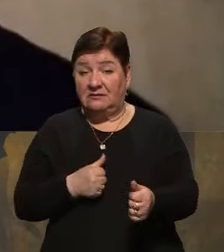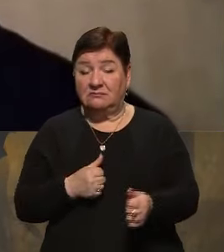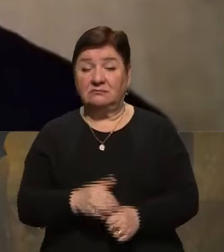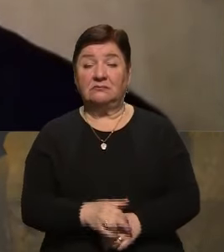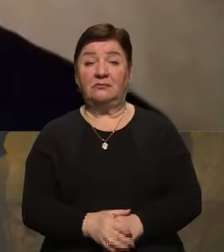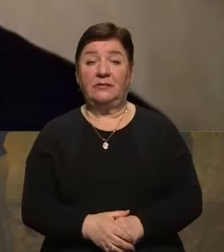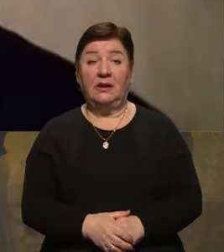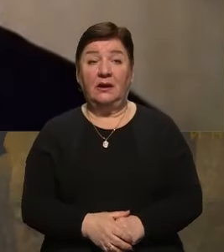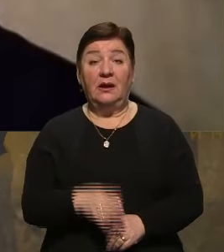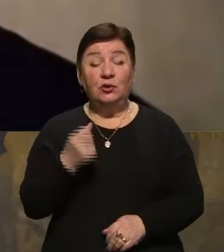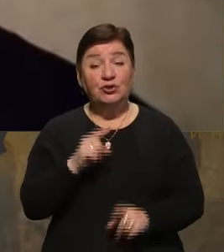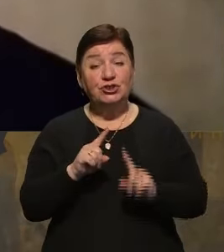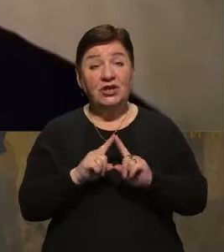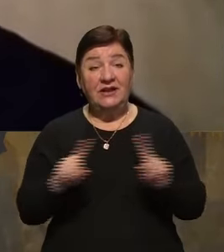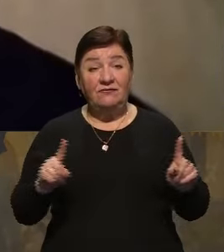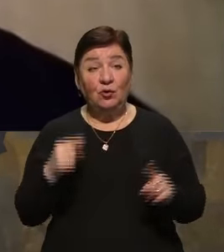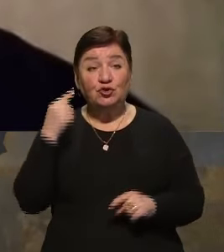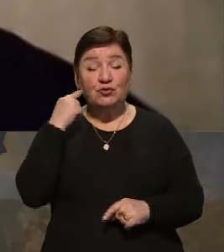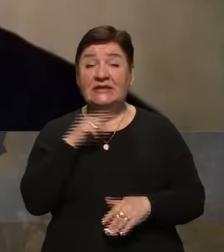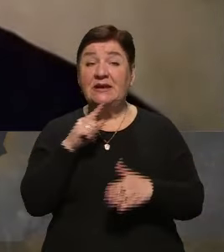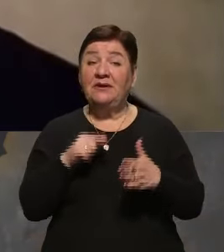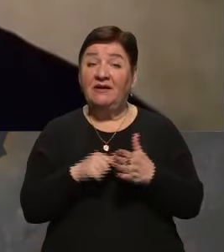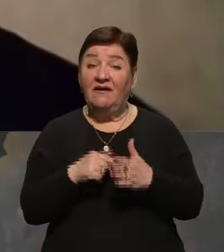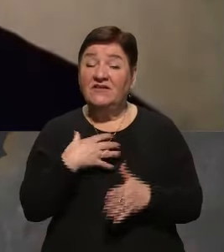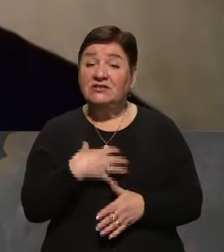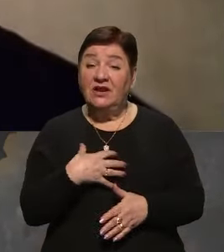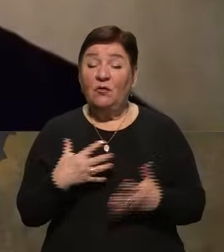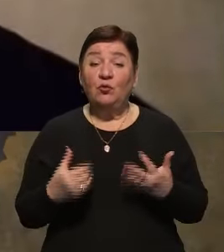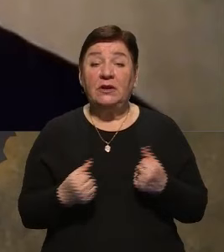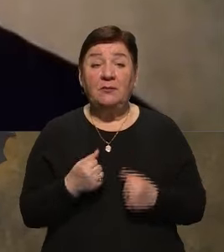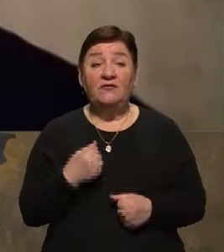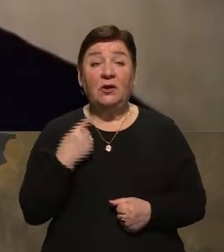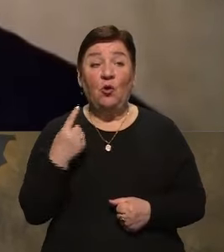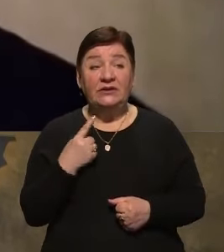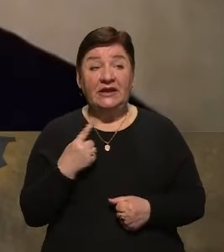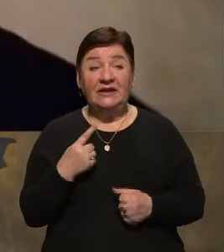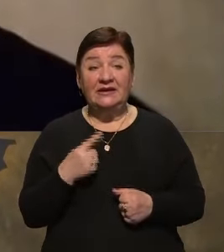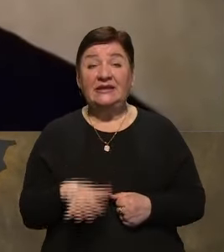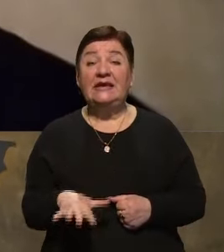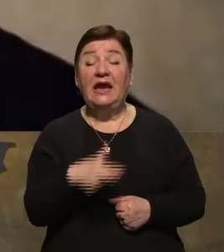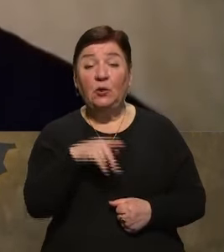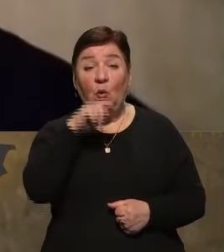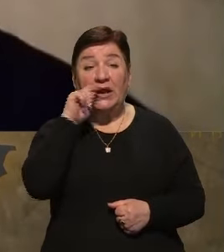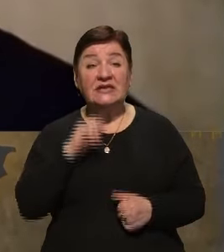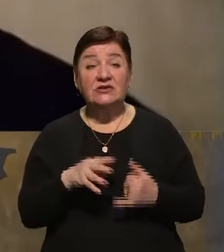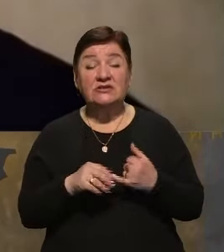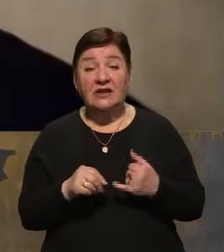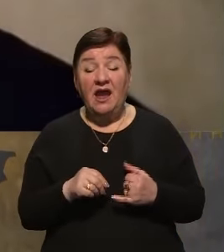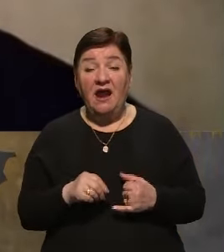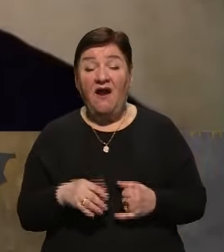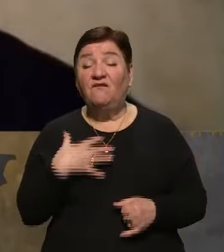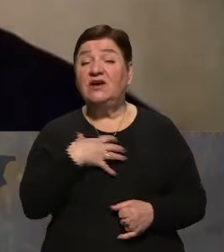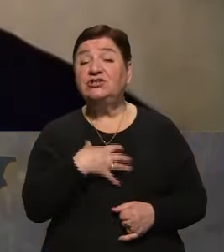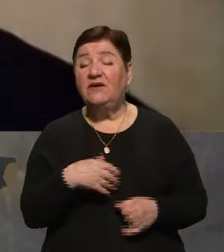Ну, трошки дивно чути запитання, чи важливо втримувати хоч один шматочок діляношку української землі. Важливо будь-який